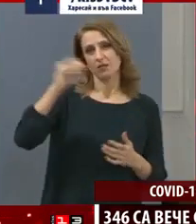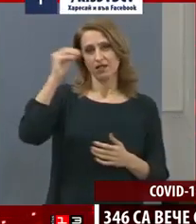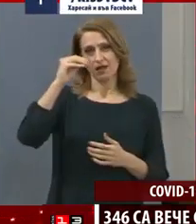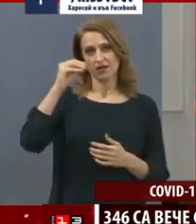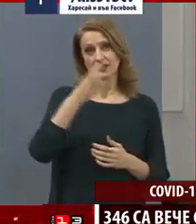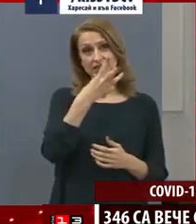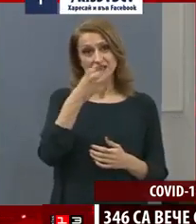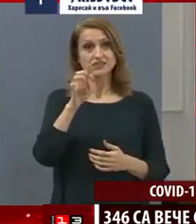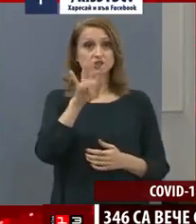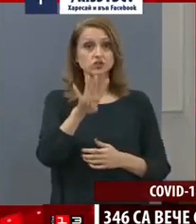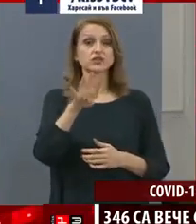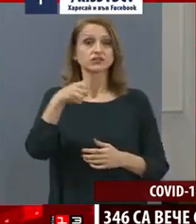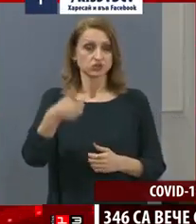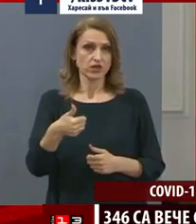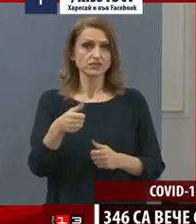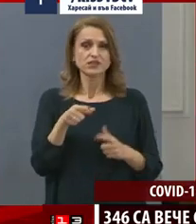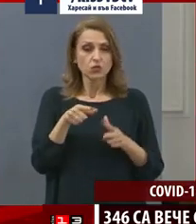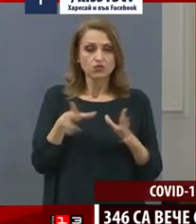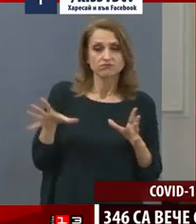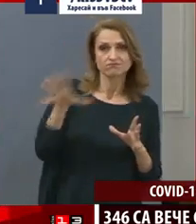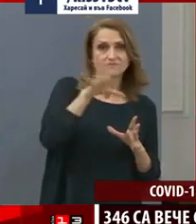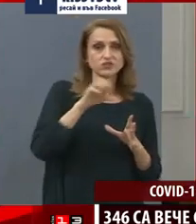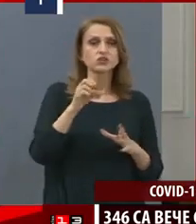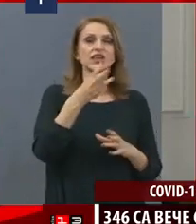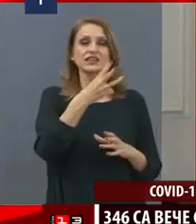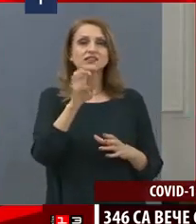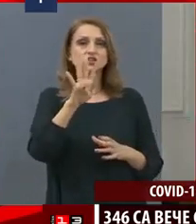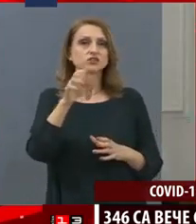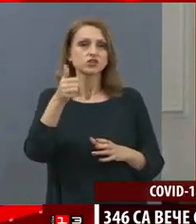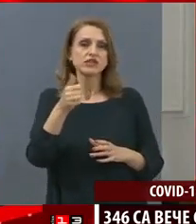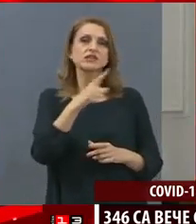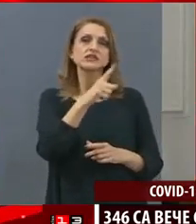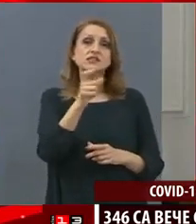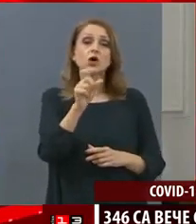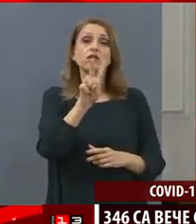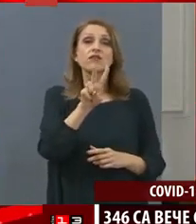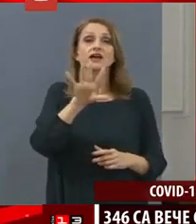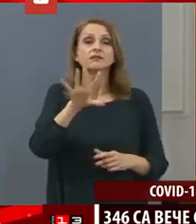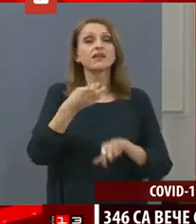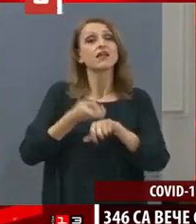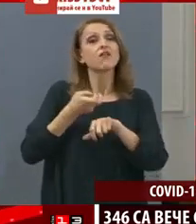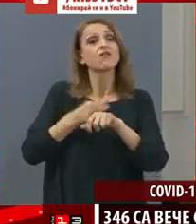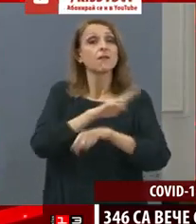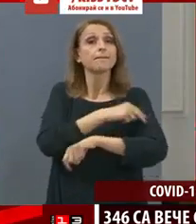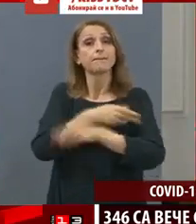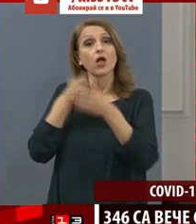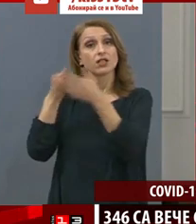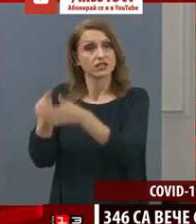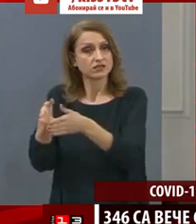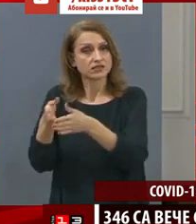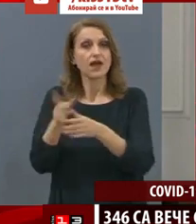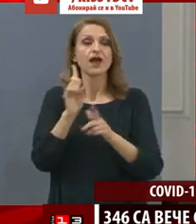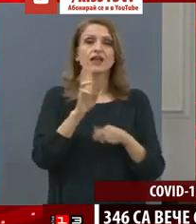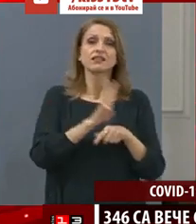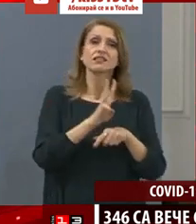От всички 346, 125 са на болнично лечение, 13 са